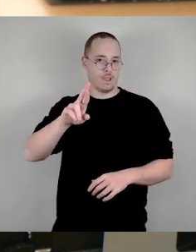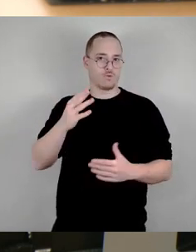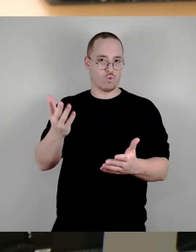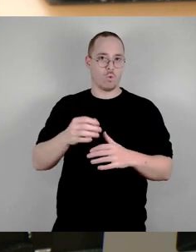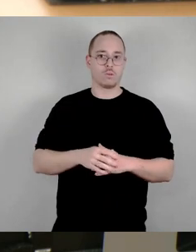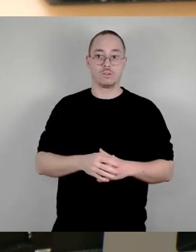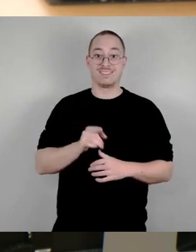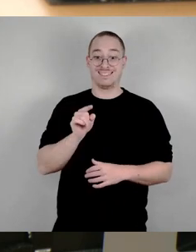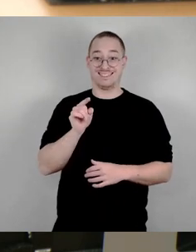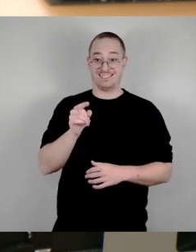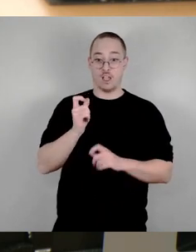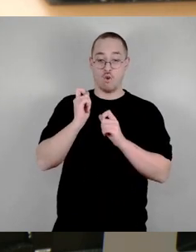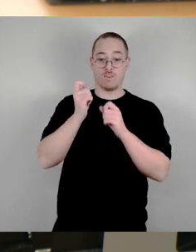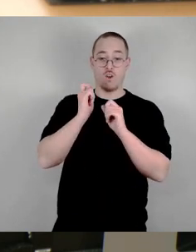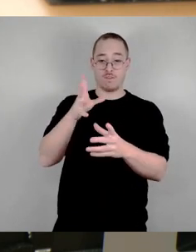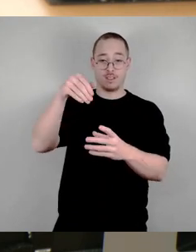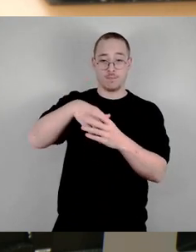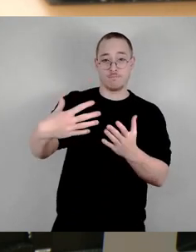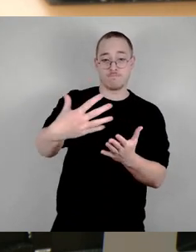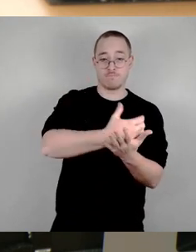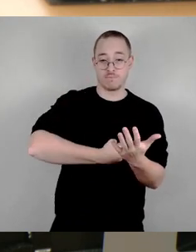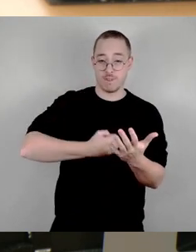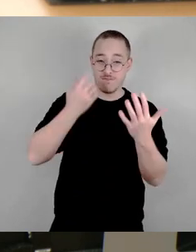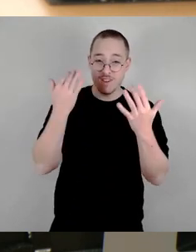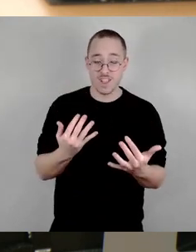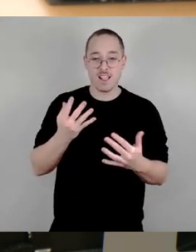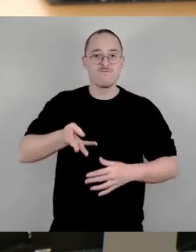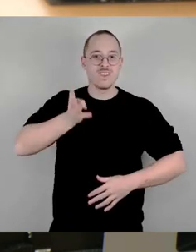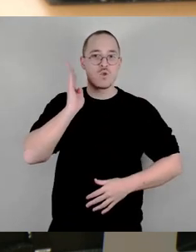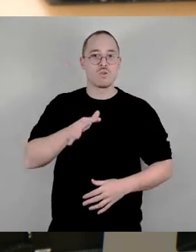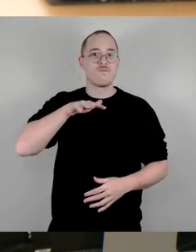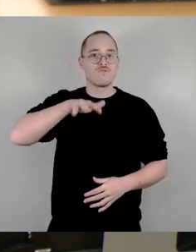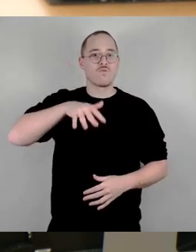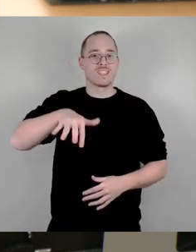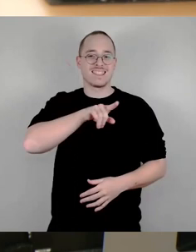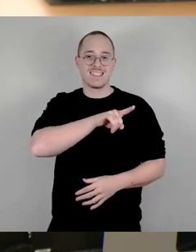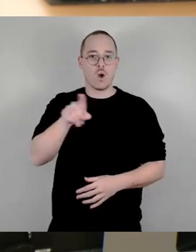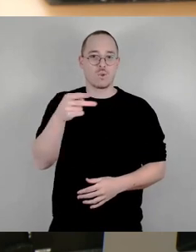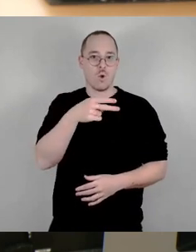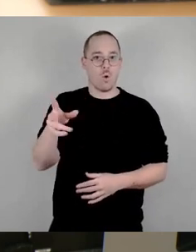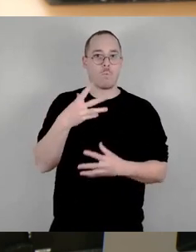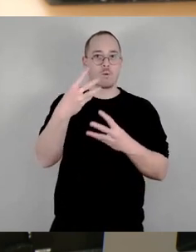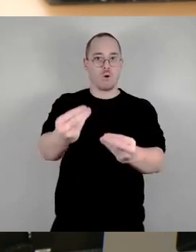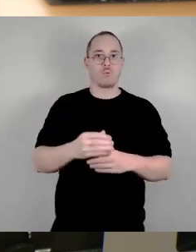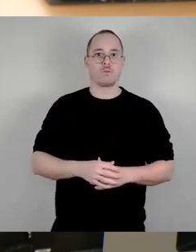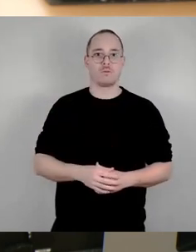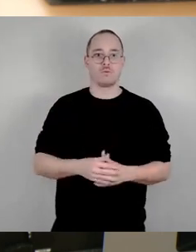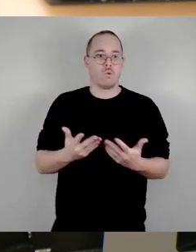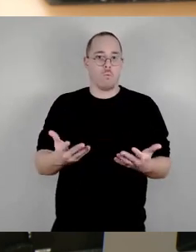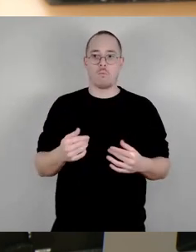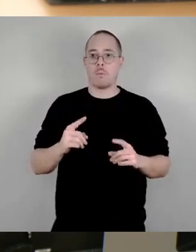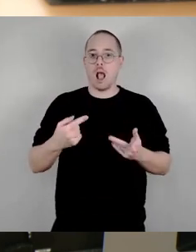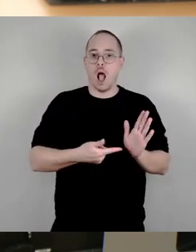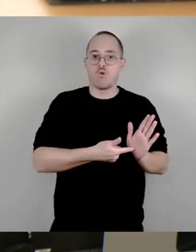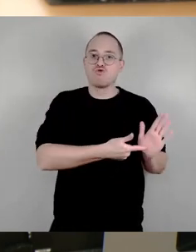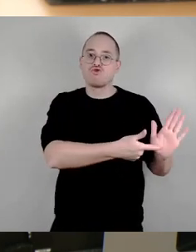415.000 Euro erhalten. Ohne jede Ausschreibung. Man muss